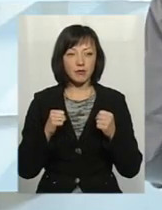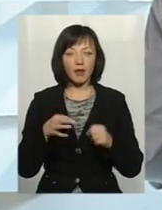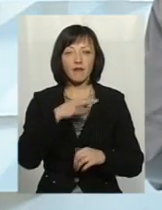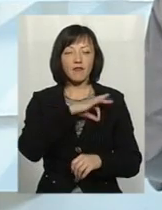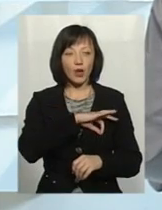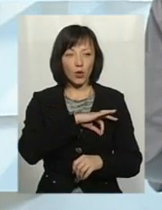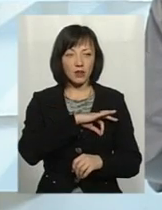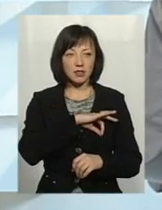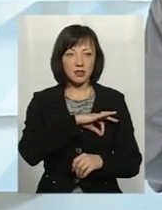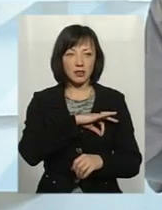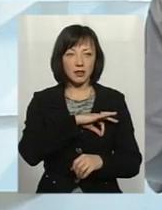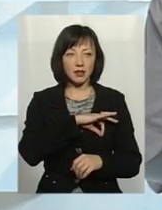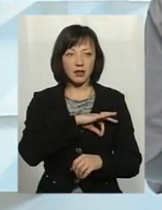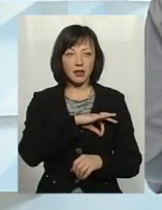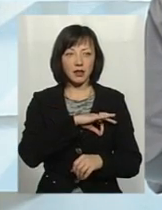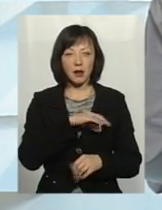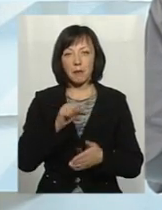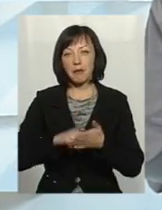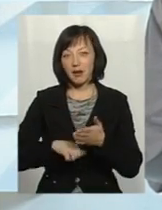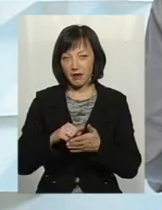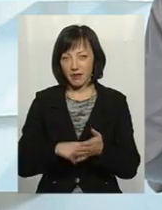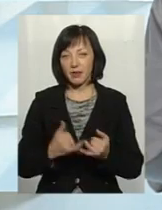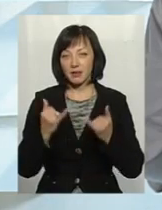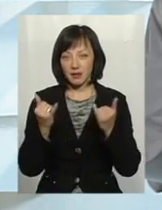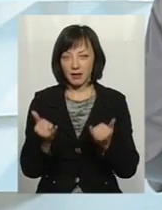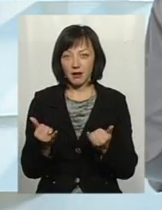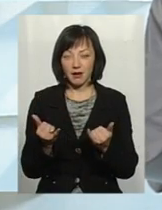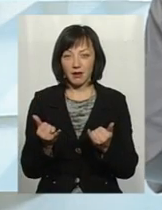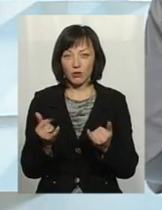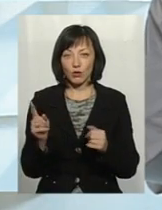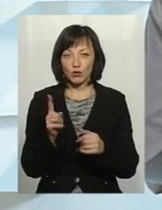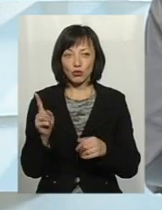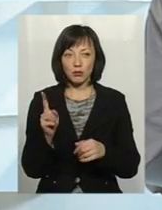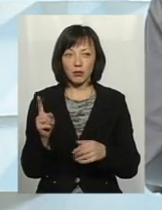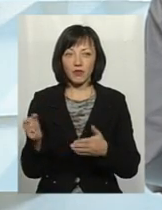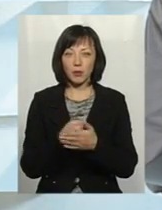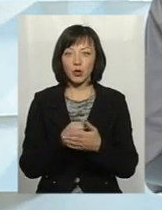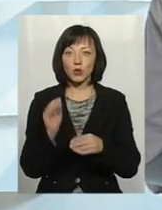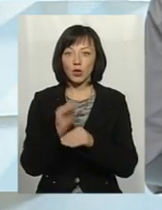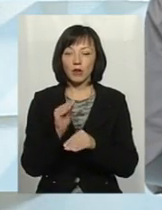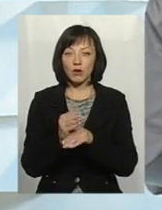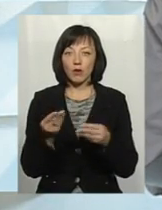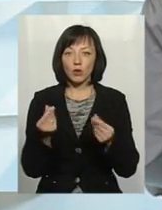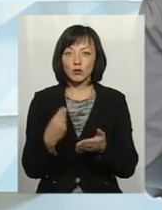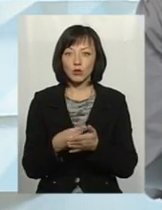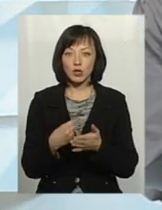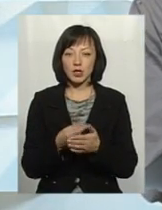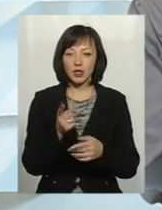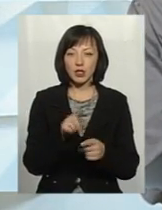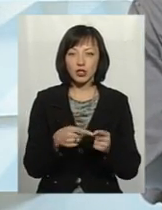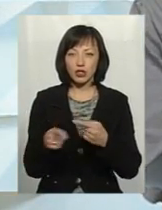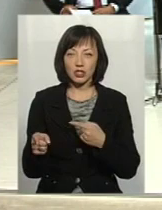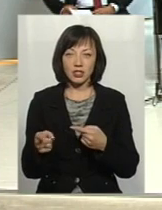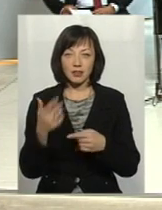використати такий привід для того, аби вибити додаткові кошти з бюджету на ті чи інші